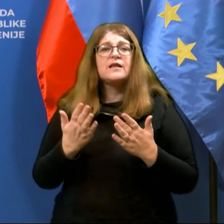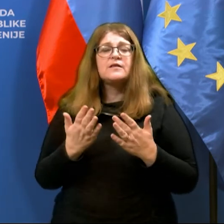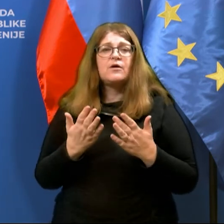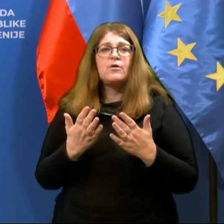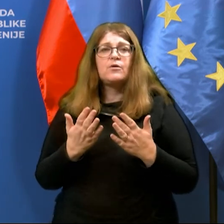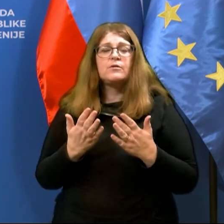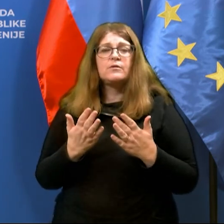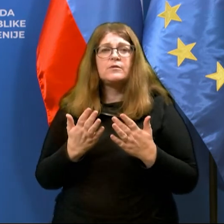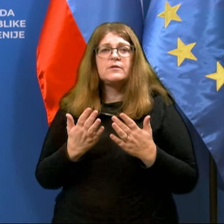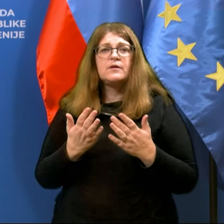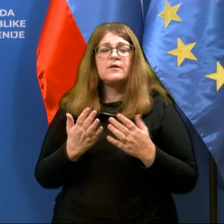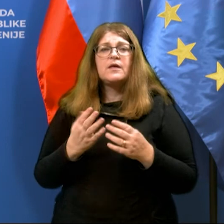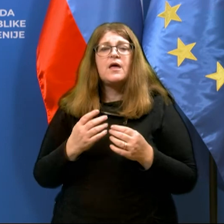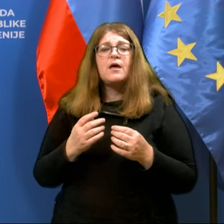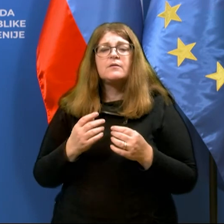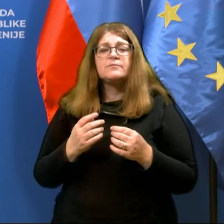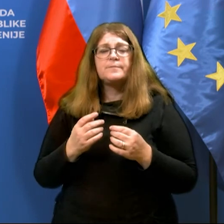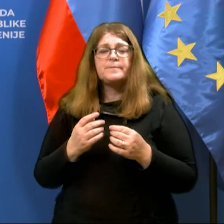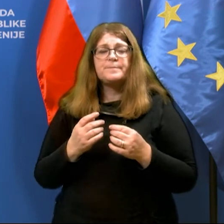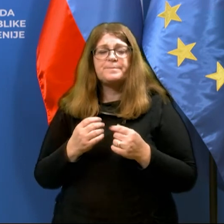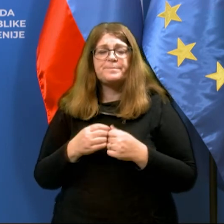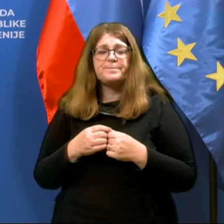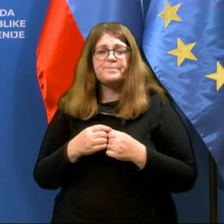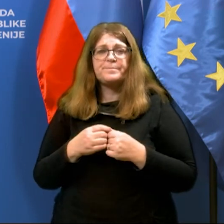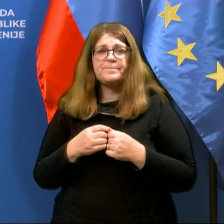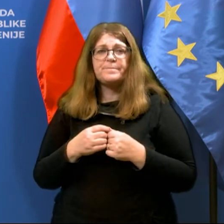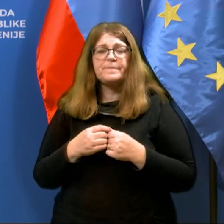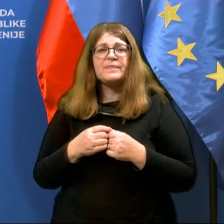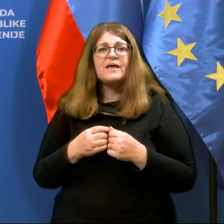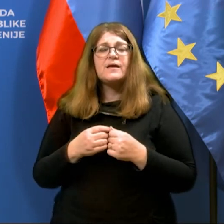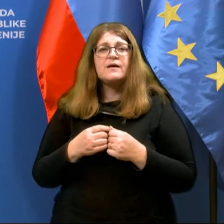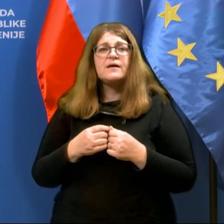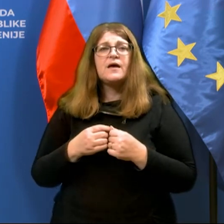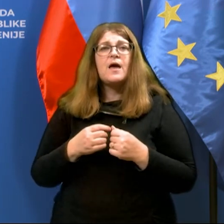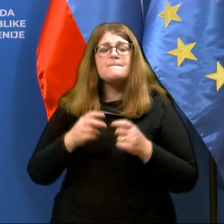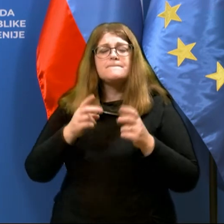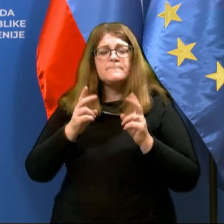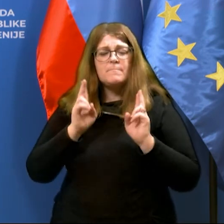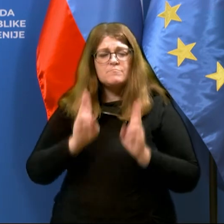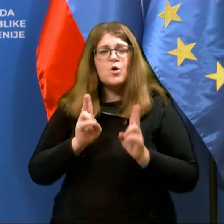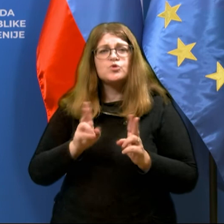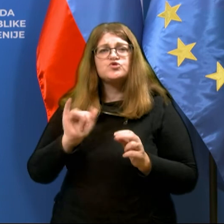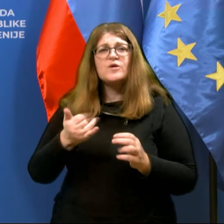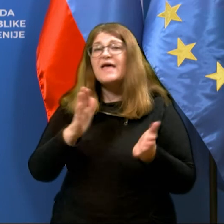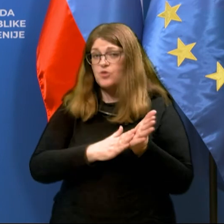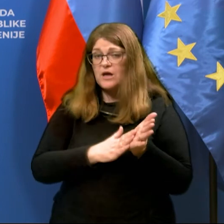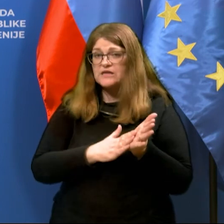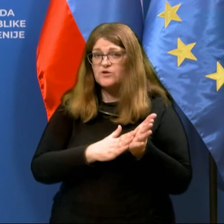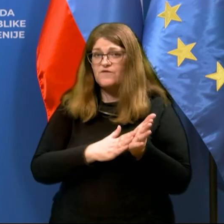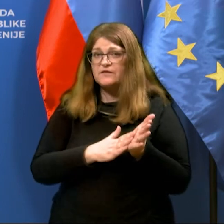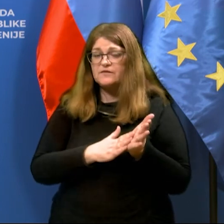predhodnico, državno sekretarko, gre namer za to, da je moč dokazovati